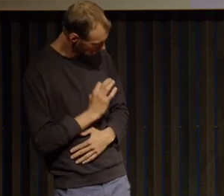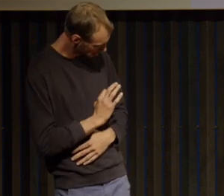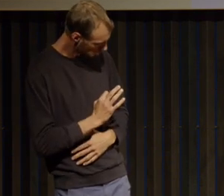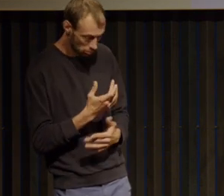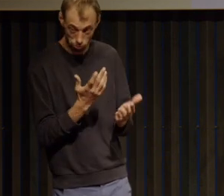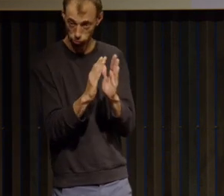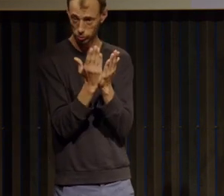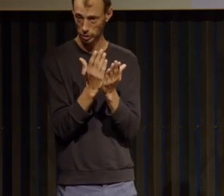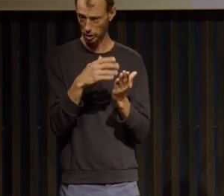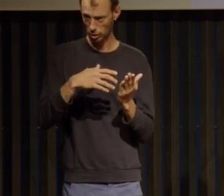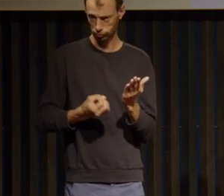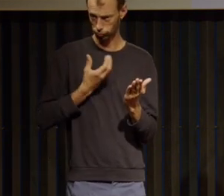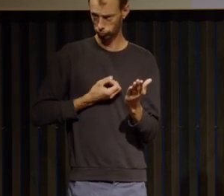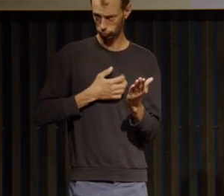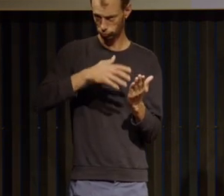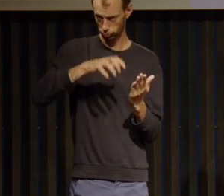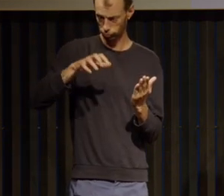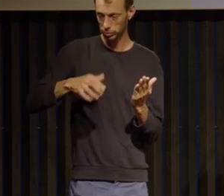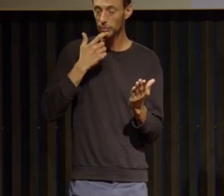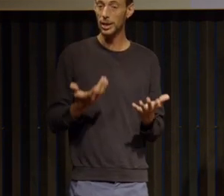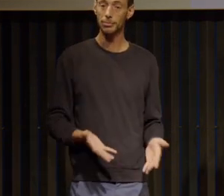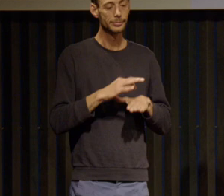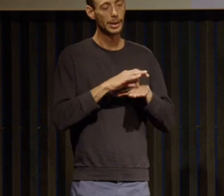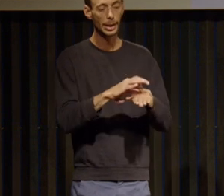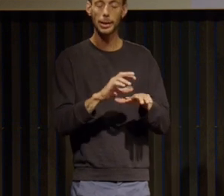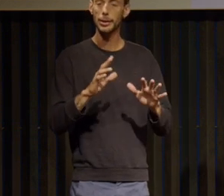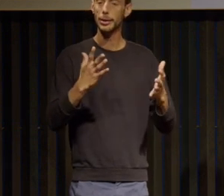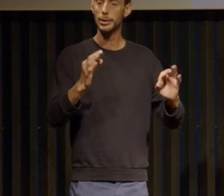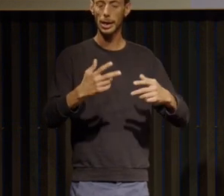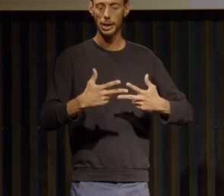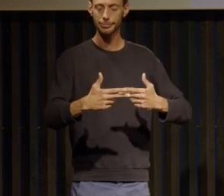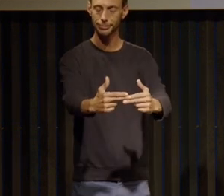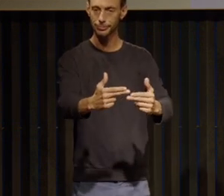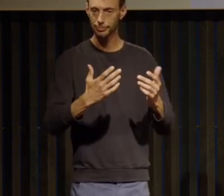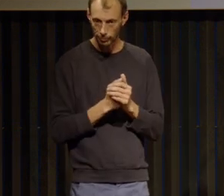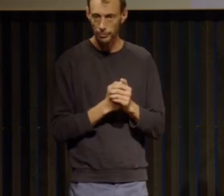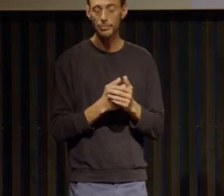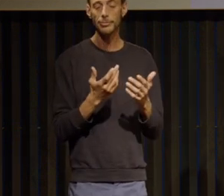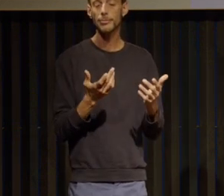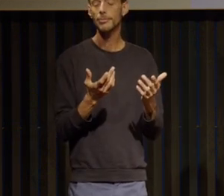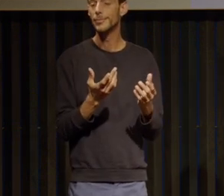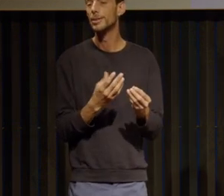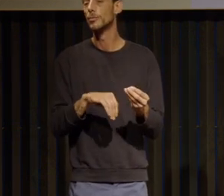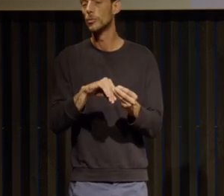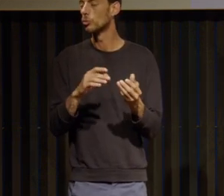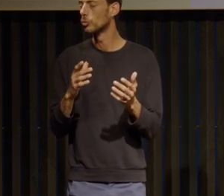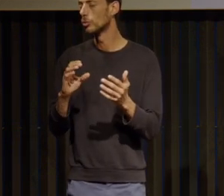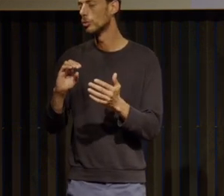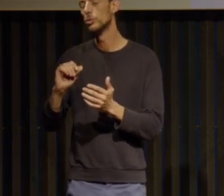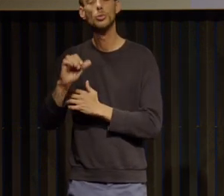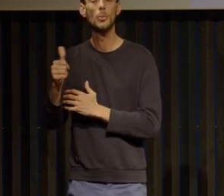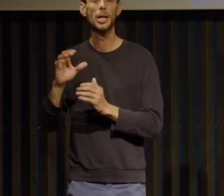ce livre donc avec ce guide en dix étapes qui est agrémenté de nombreuses ressources numériques